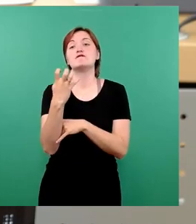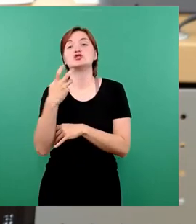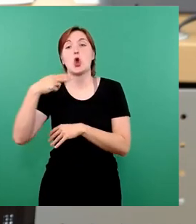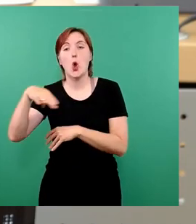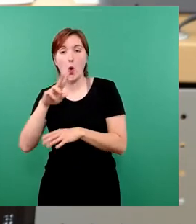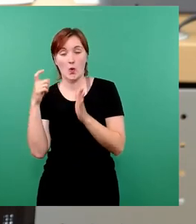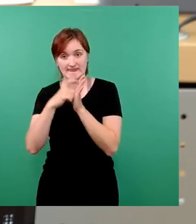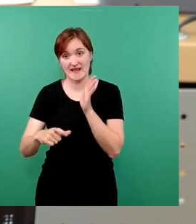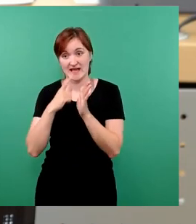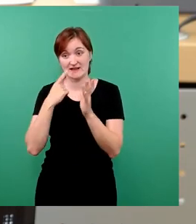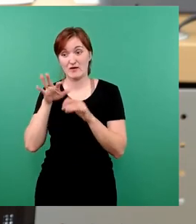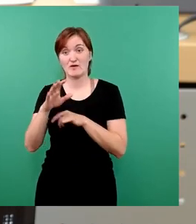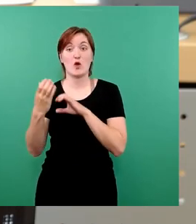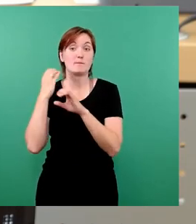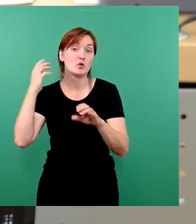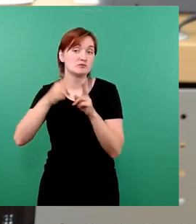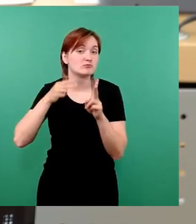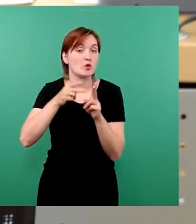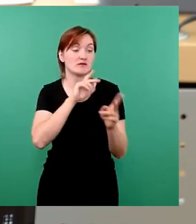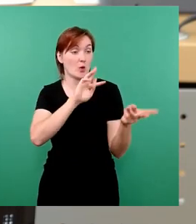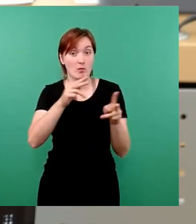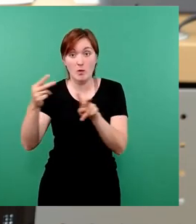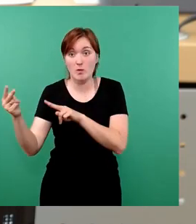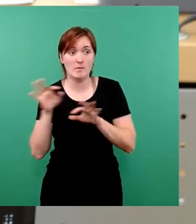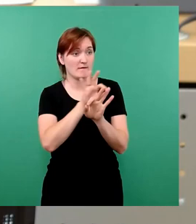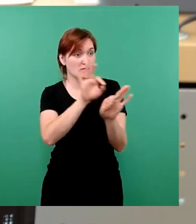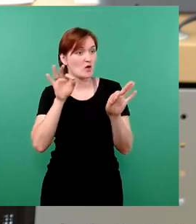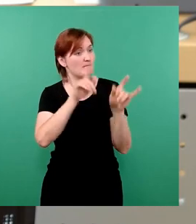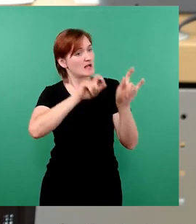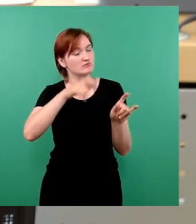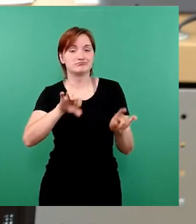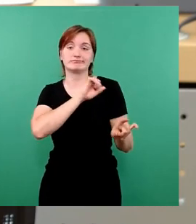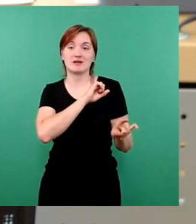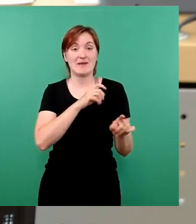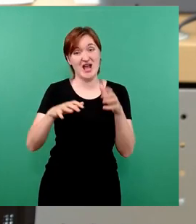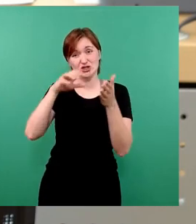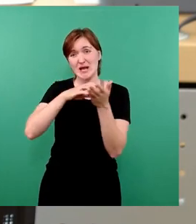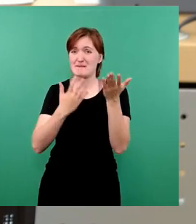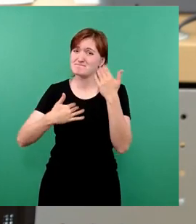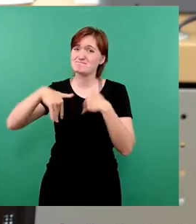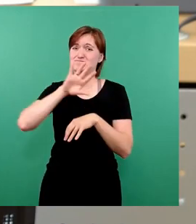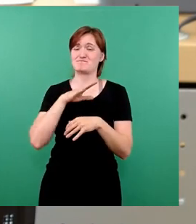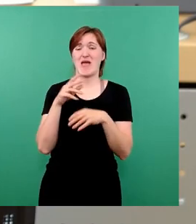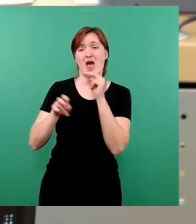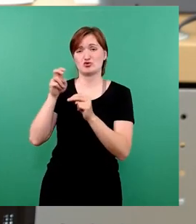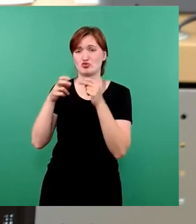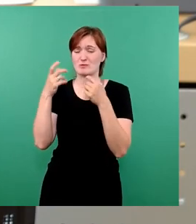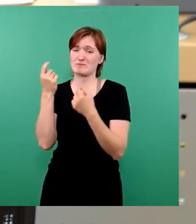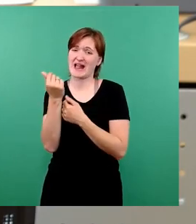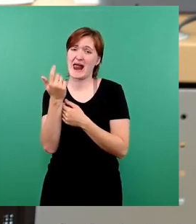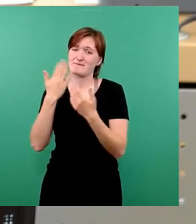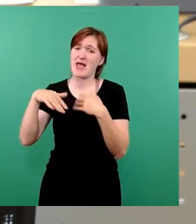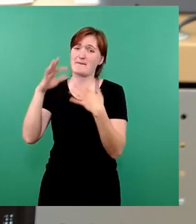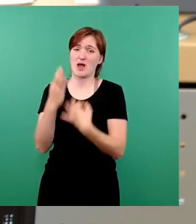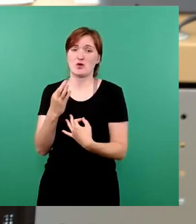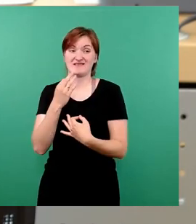All das setzen wir um, kommt vielen Menschen zugute. Als Stadt brauchen wir dafür teilweise deutlich mehr Ressourcen als vorher. Dem stellt sich dann die Frage,